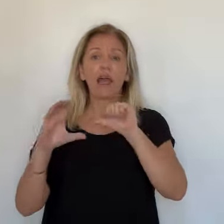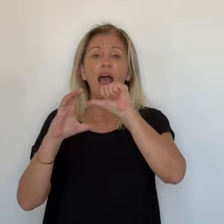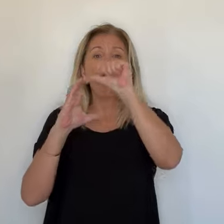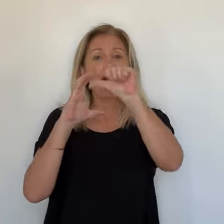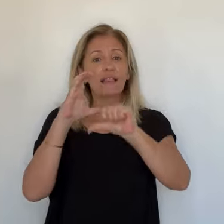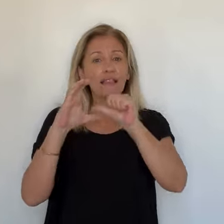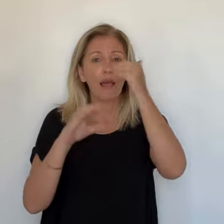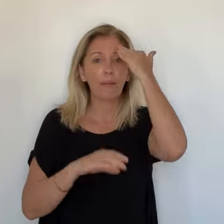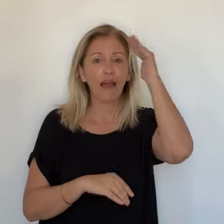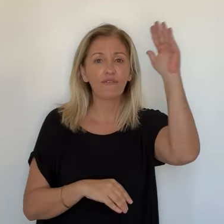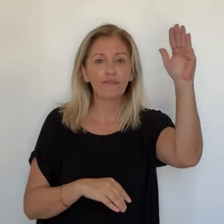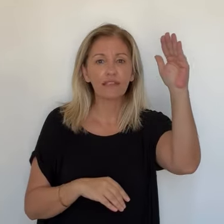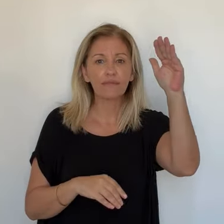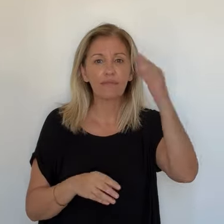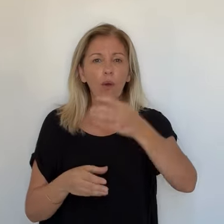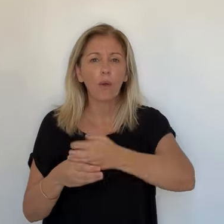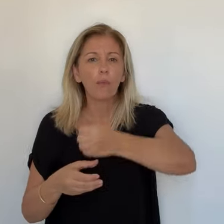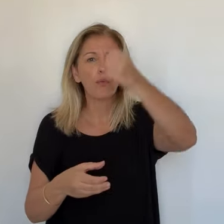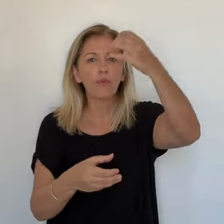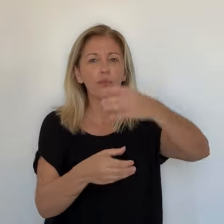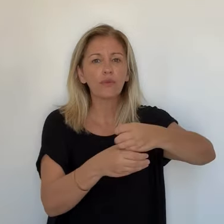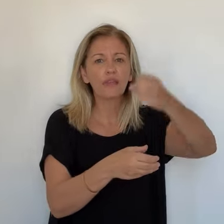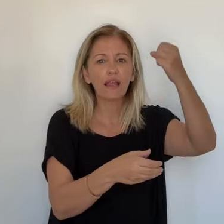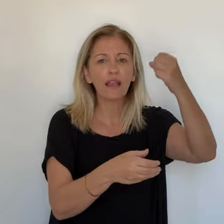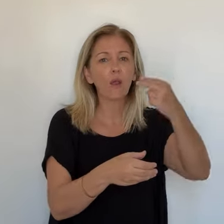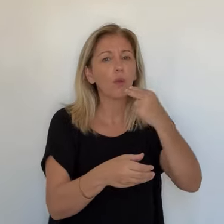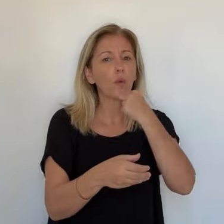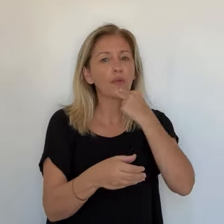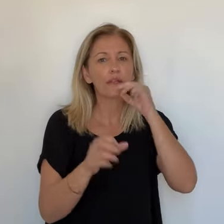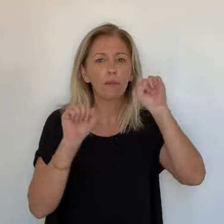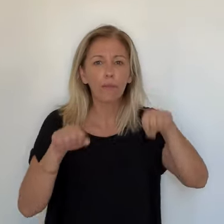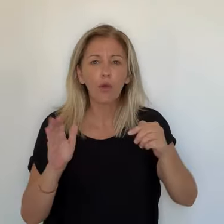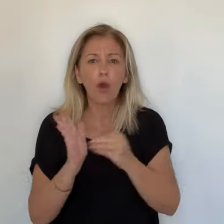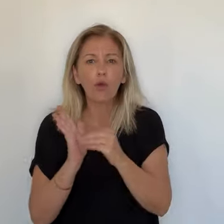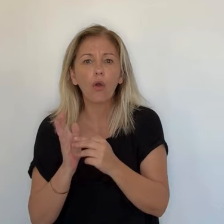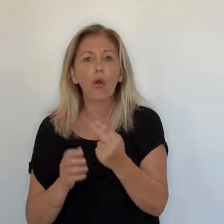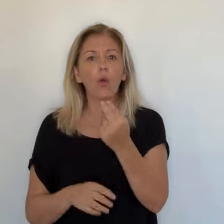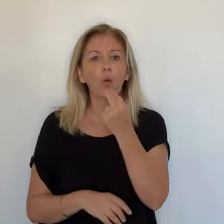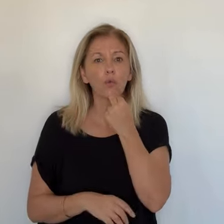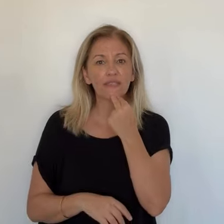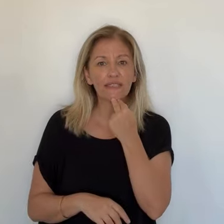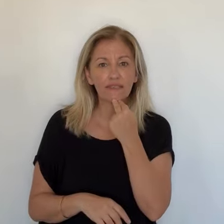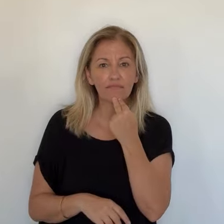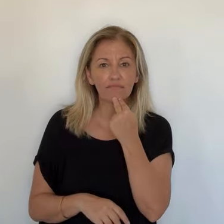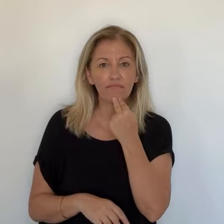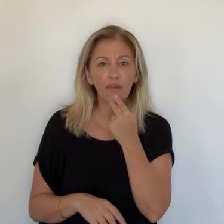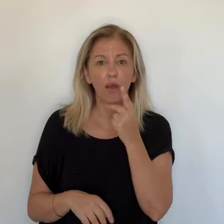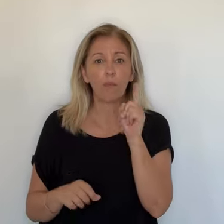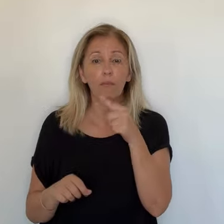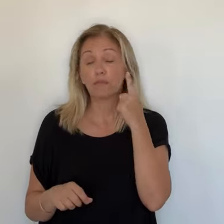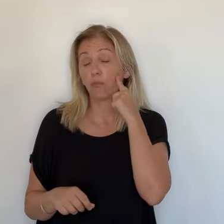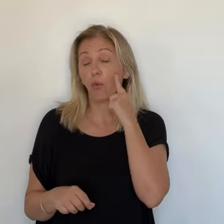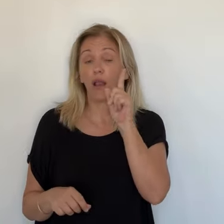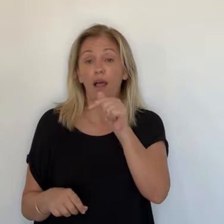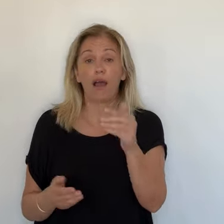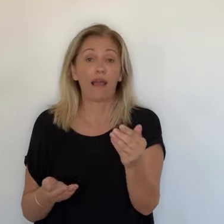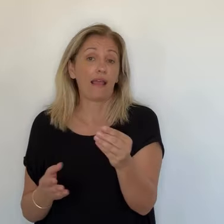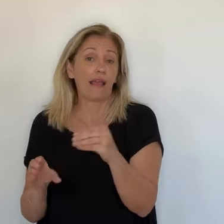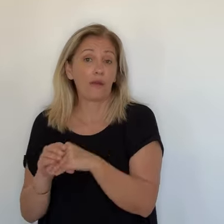Ce qu'on aimerait soutenir, ce sont des projets plutôt pour réutiliser des bouteilles en verre, donc les laver et les réutiliser.